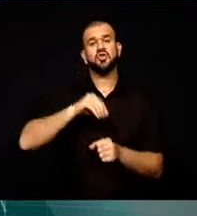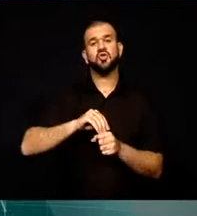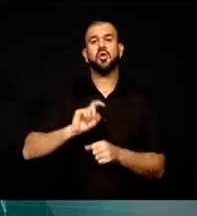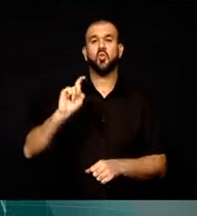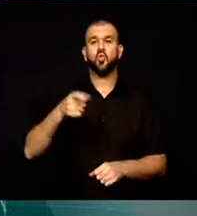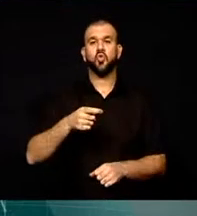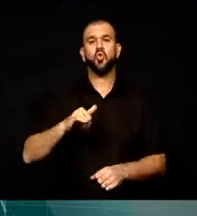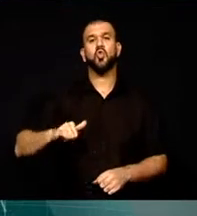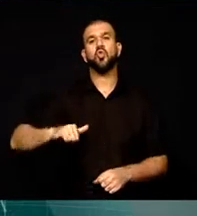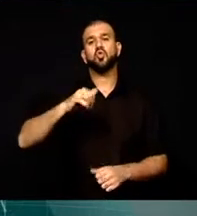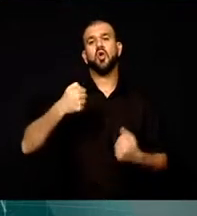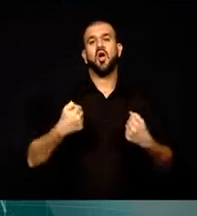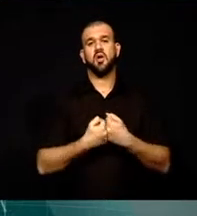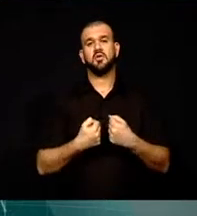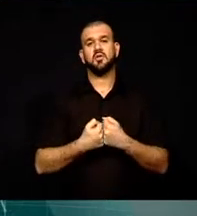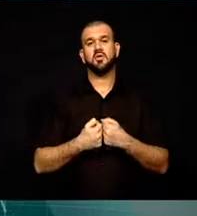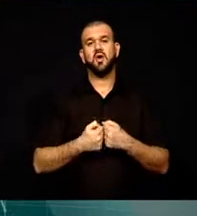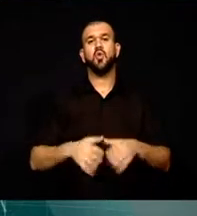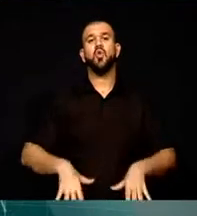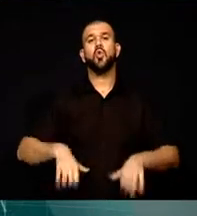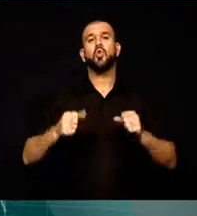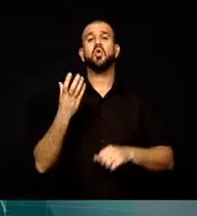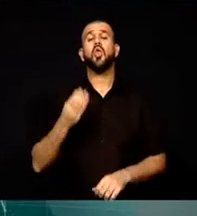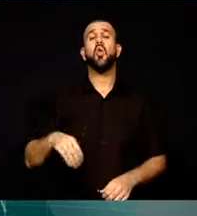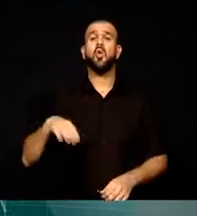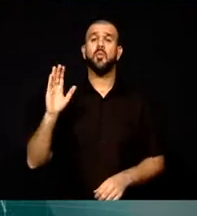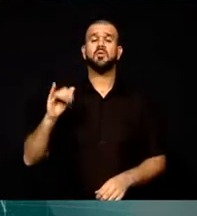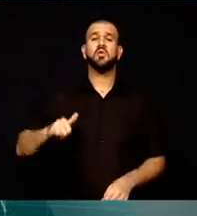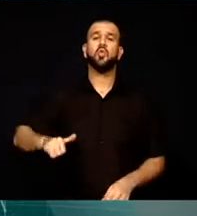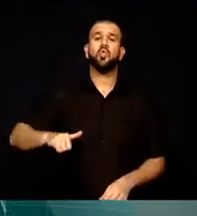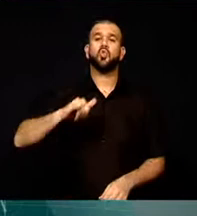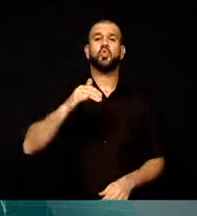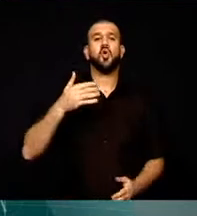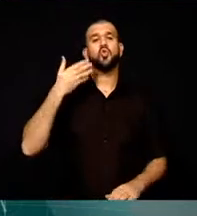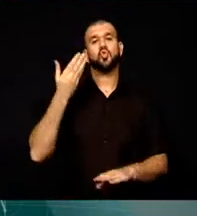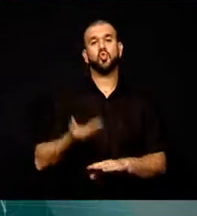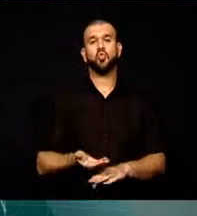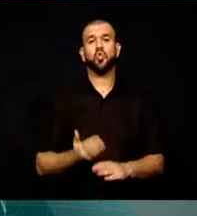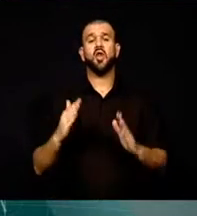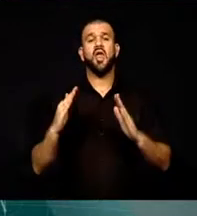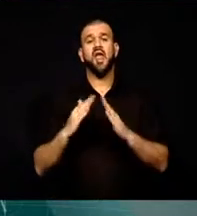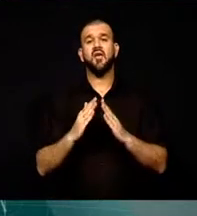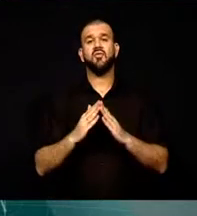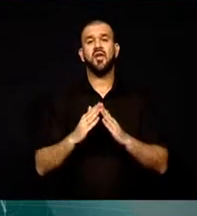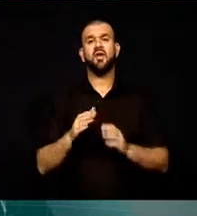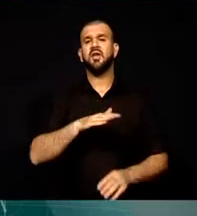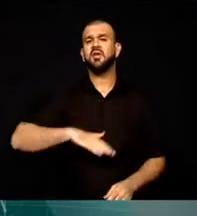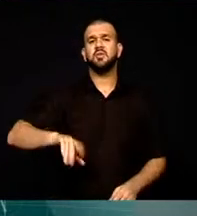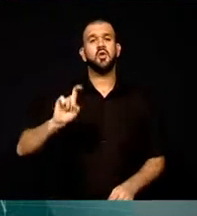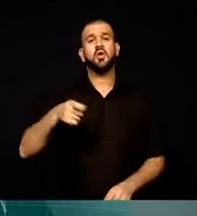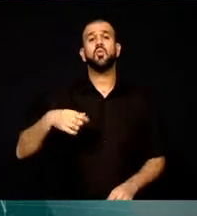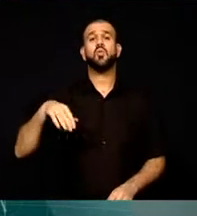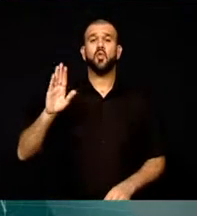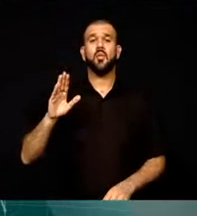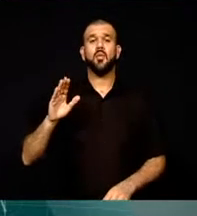kişinin içinde bulunduğu uçak kazasında kurtulan olmazken, uçağın düştüğü evde